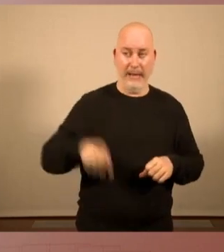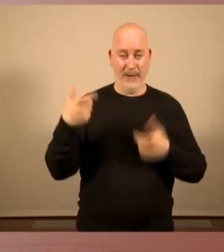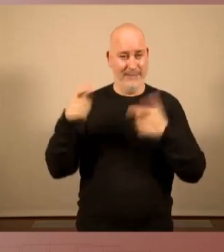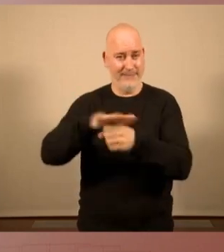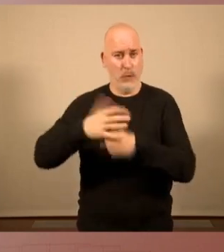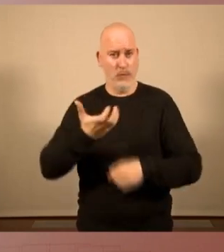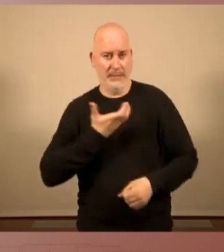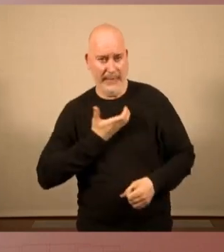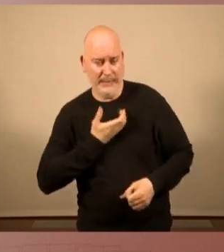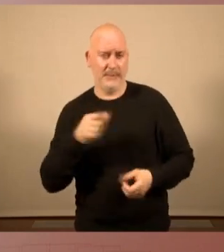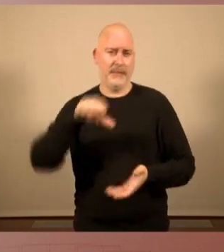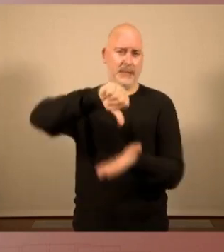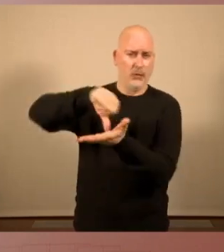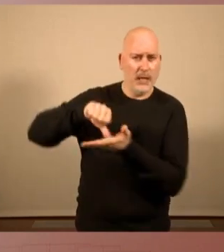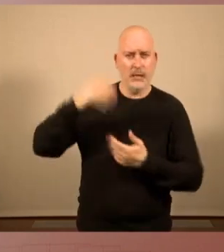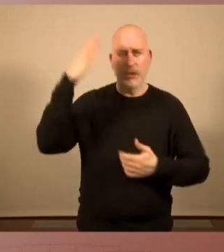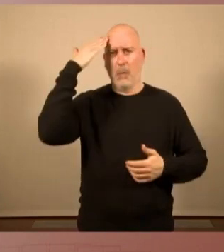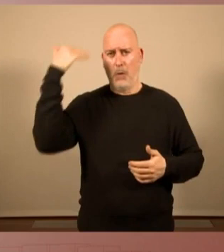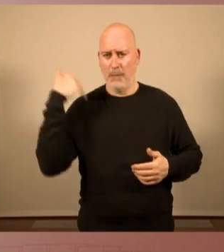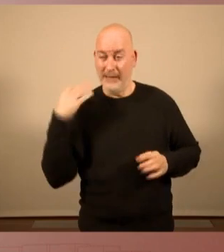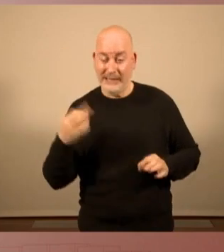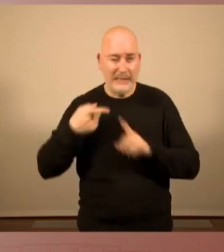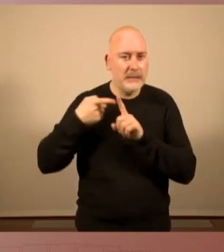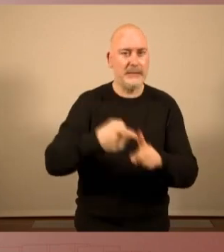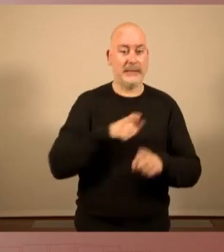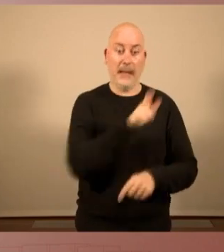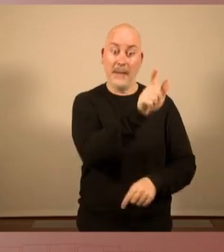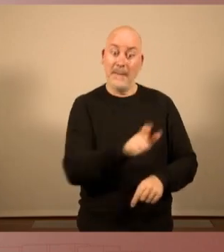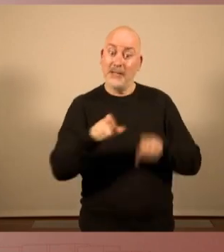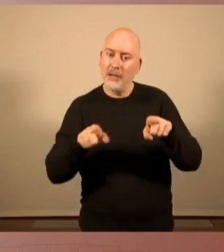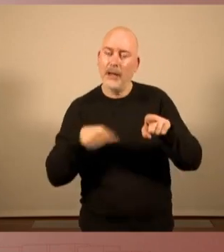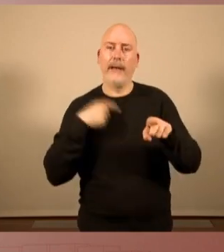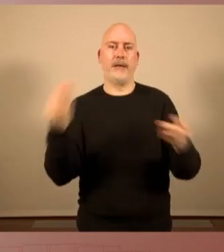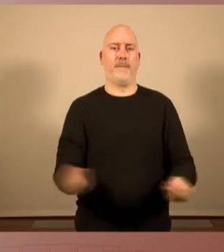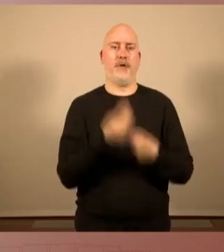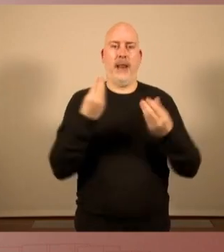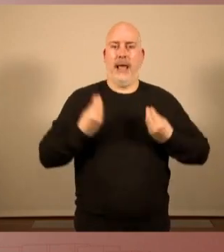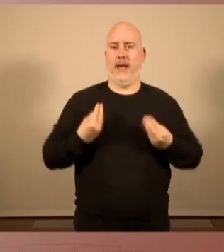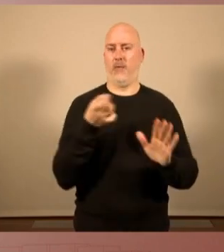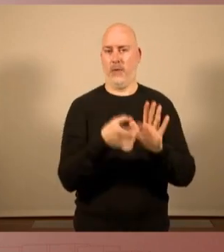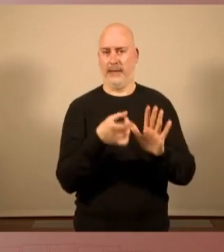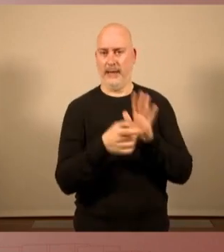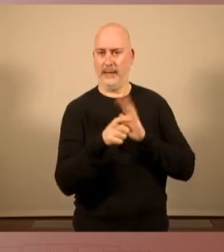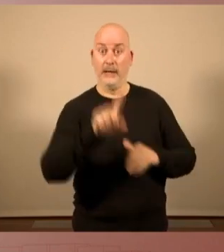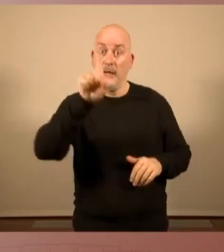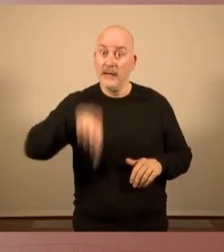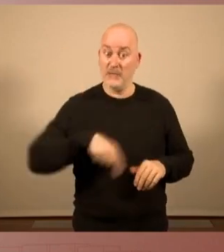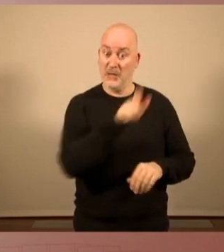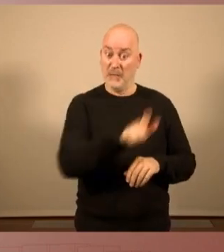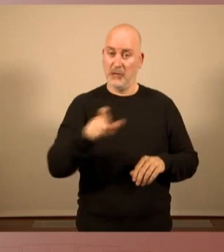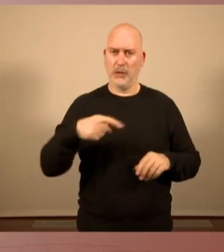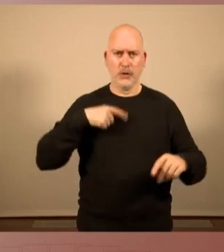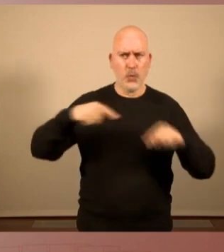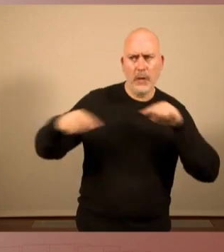ciutats i pobles per millorar la qualitat de vida dels veïns i les veïnes, a les persones que s'organitzen en les